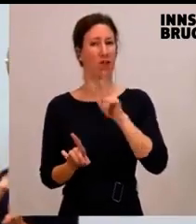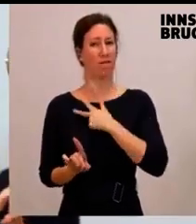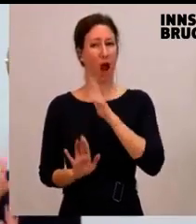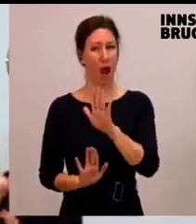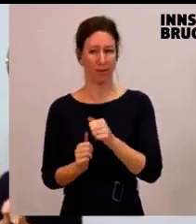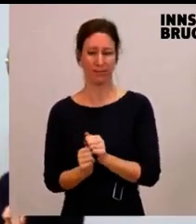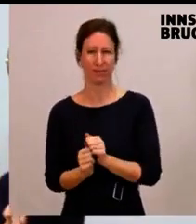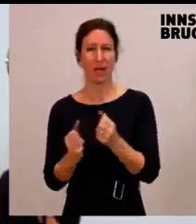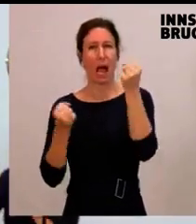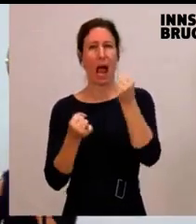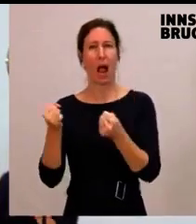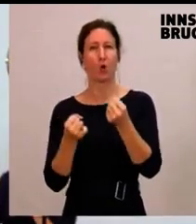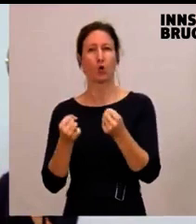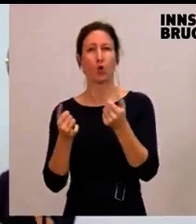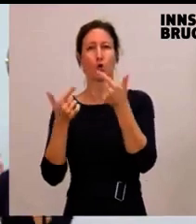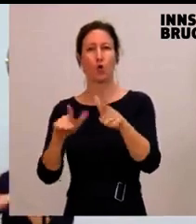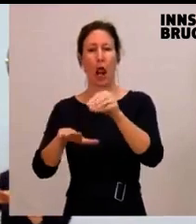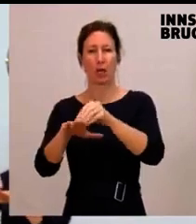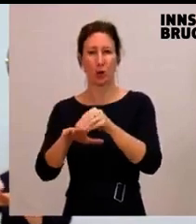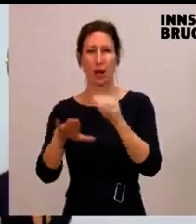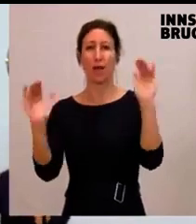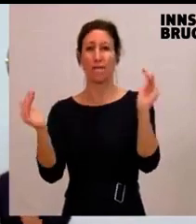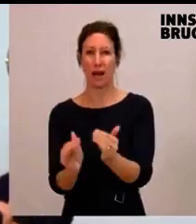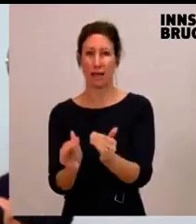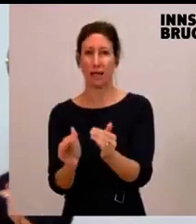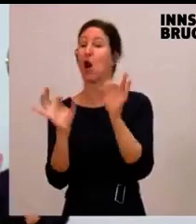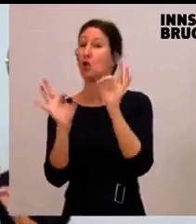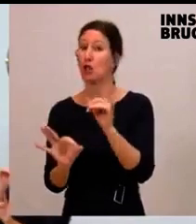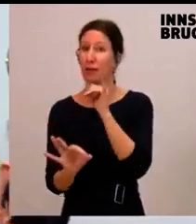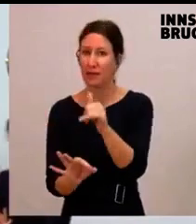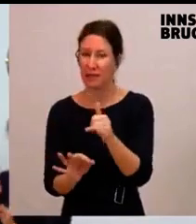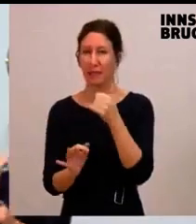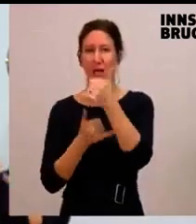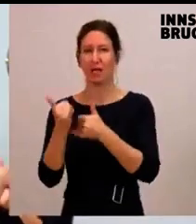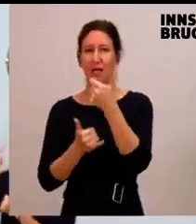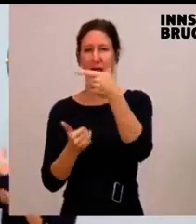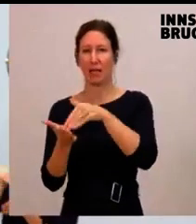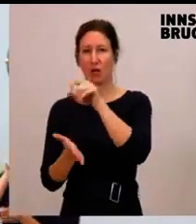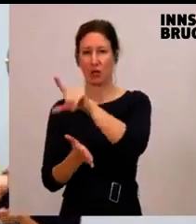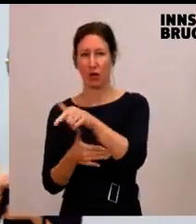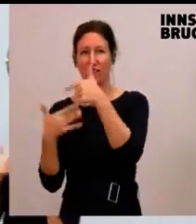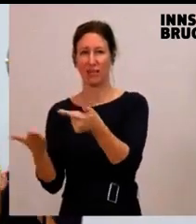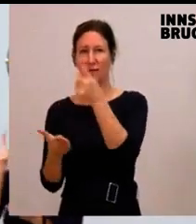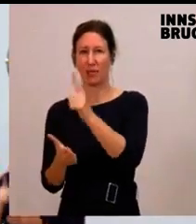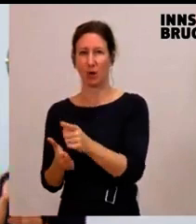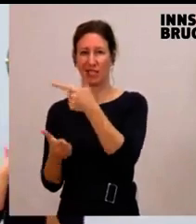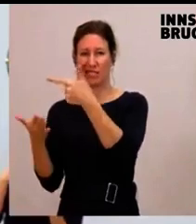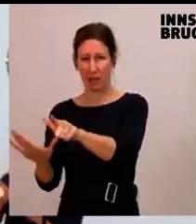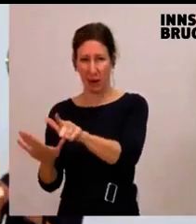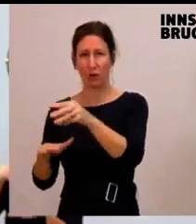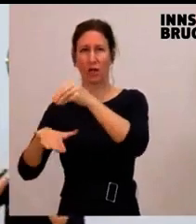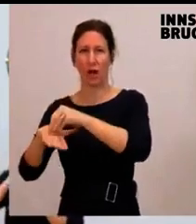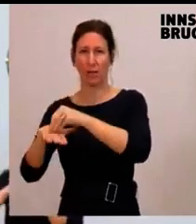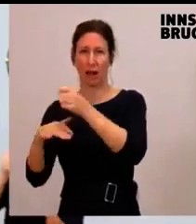-Zulassungen gehen zurück durch diese Aktionen. Falsch. Im Jahr 2012 haben wir 70.700 Kfz-Zulassungen in